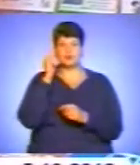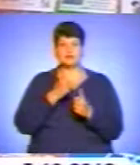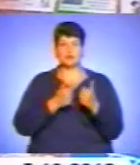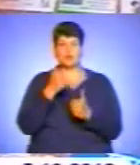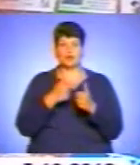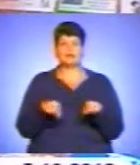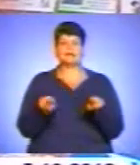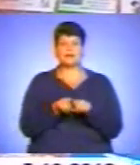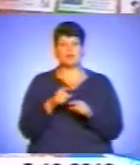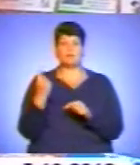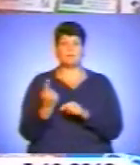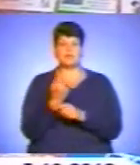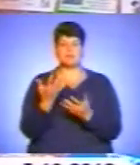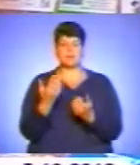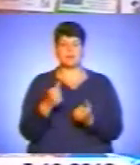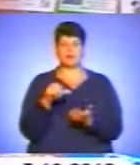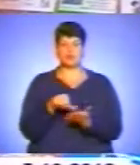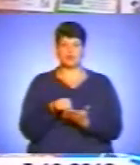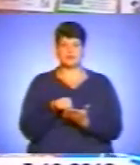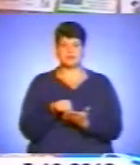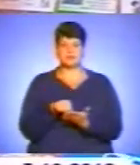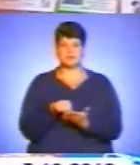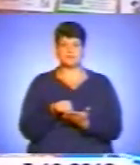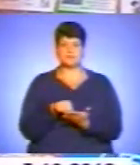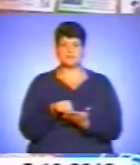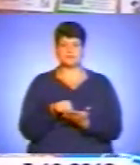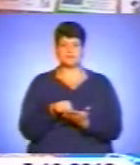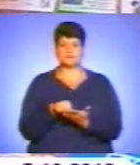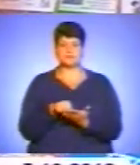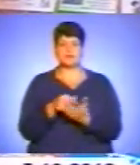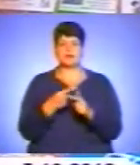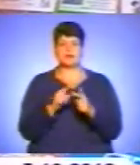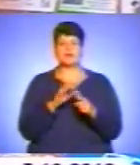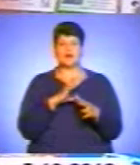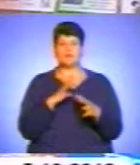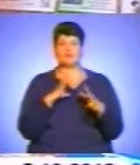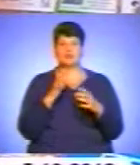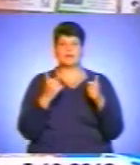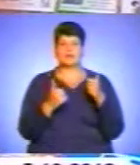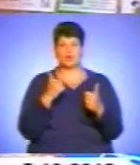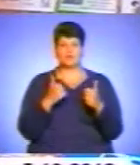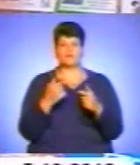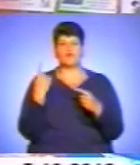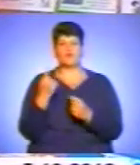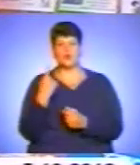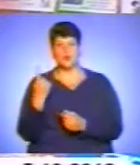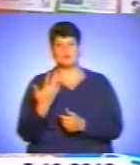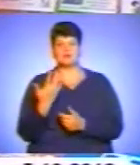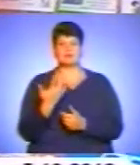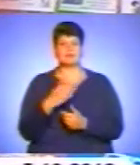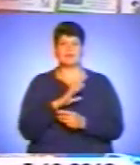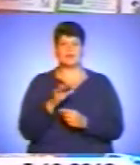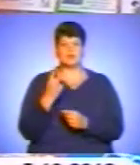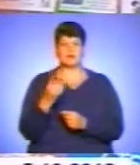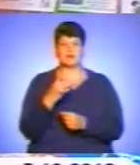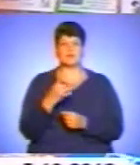теж вперше приймаю участь, але я була вже на конкурсах в області і не один